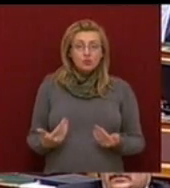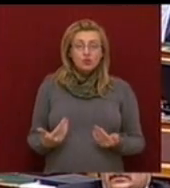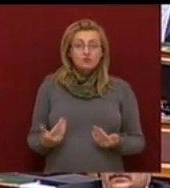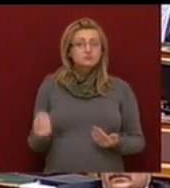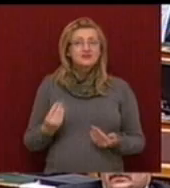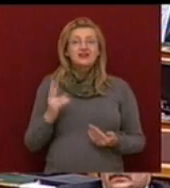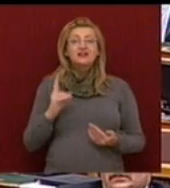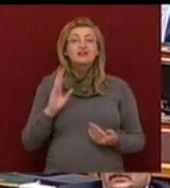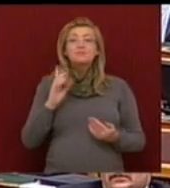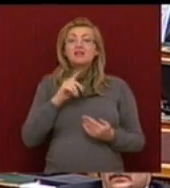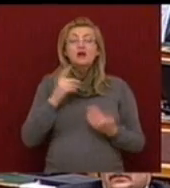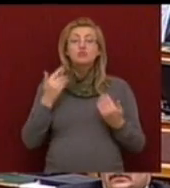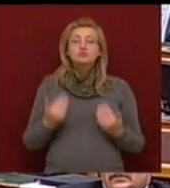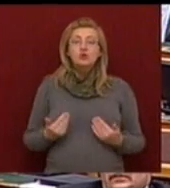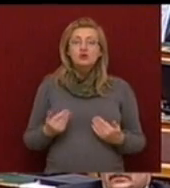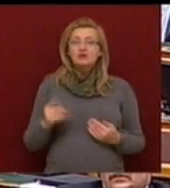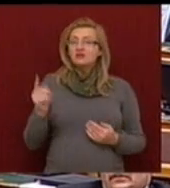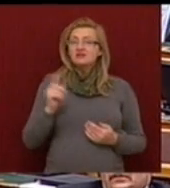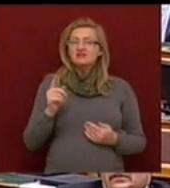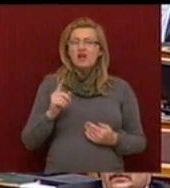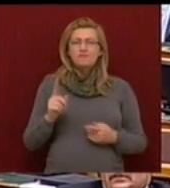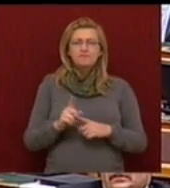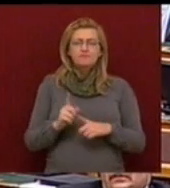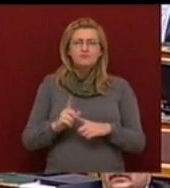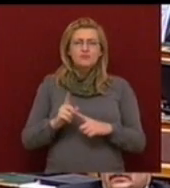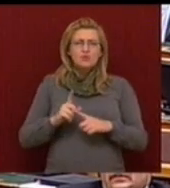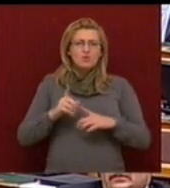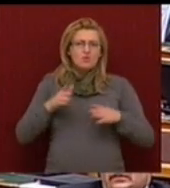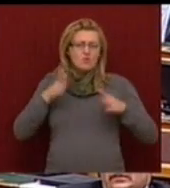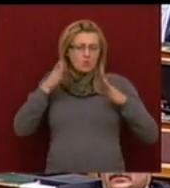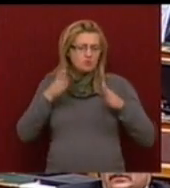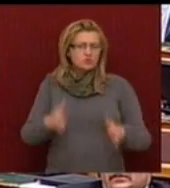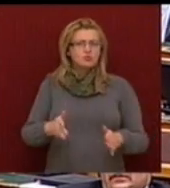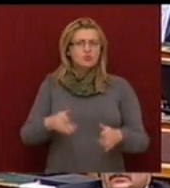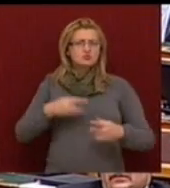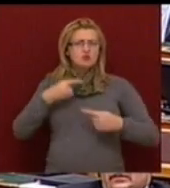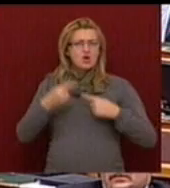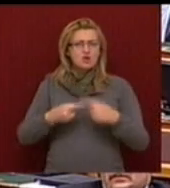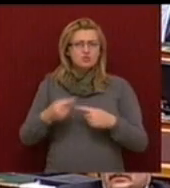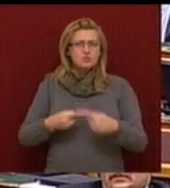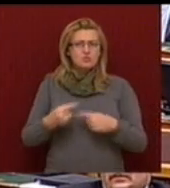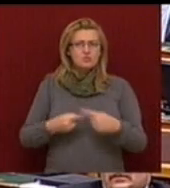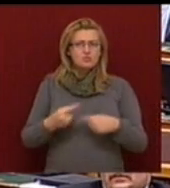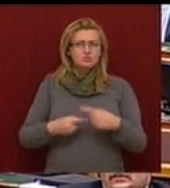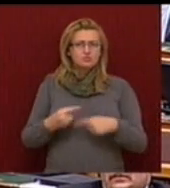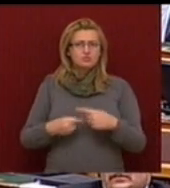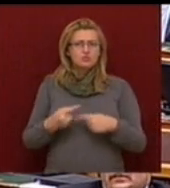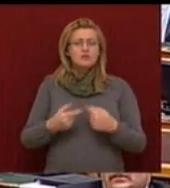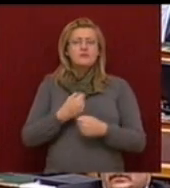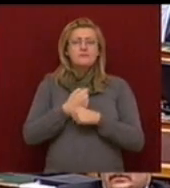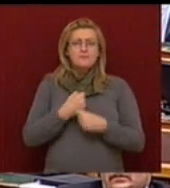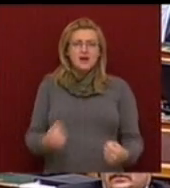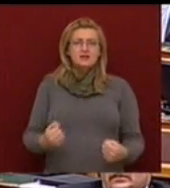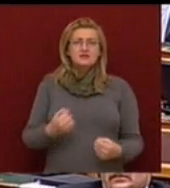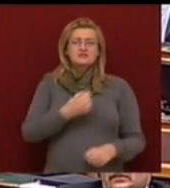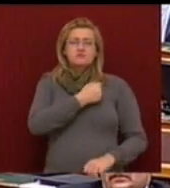hogy nem ortodox, nem hagyományos, hanem bizony merész, bátor,